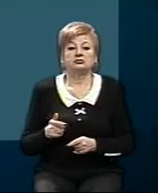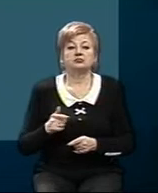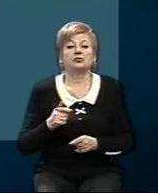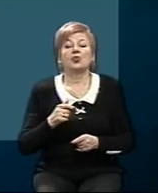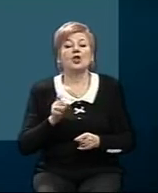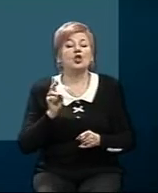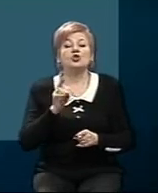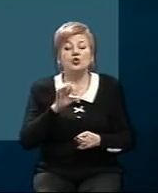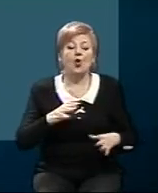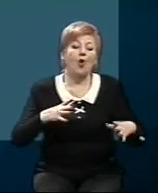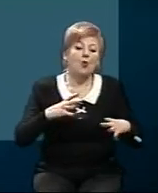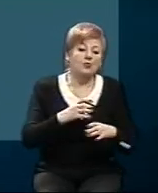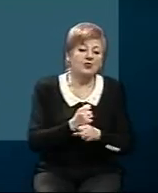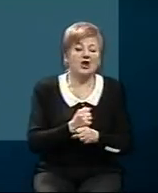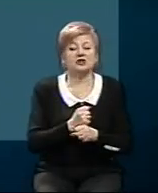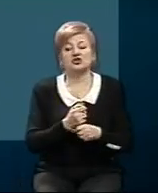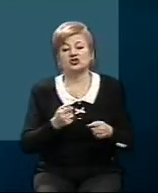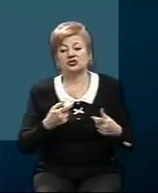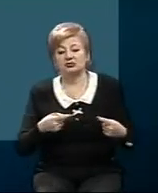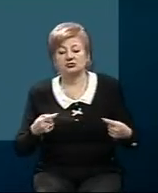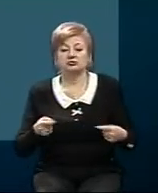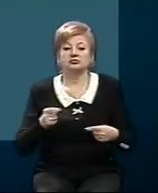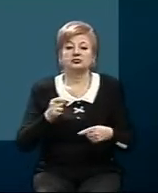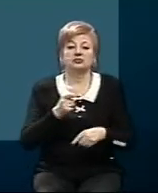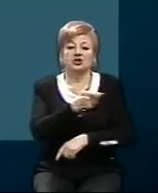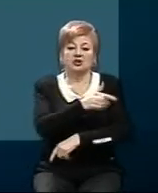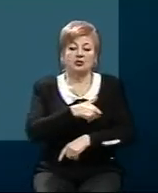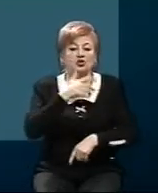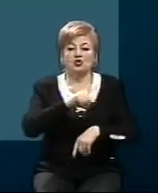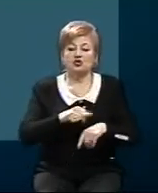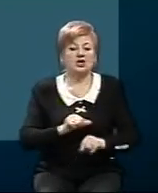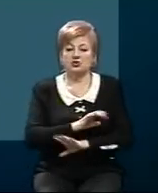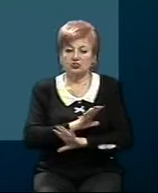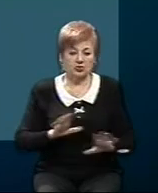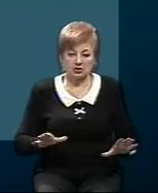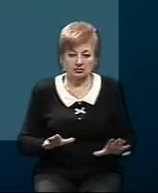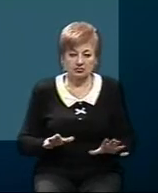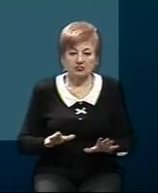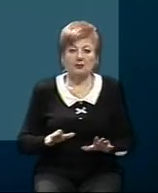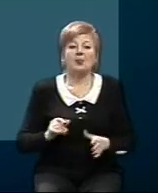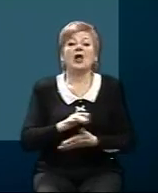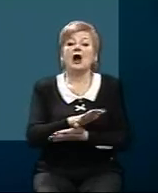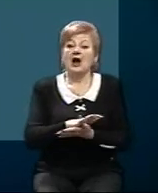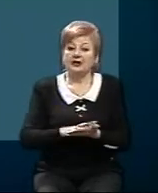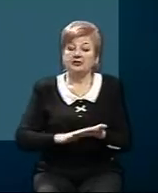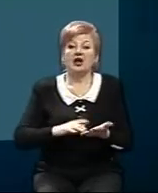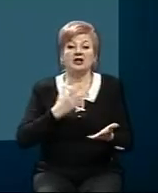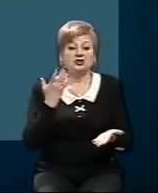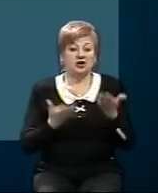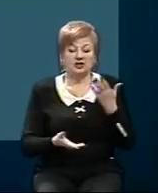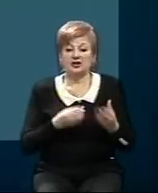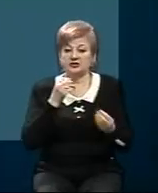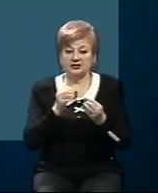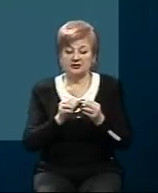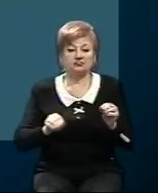обмежень, конституційних прав не відбулося. Якщо в подальшому не буде ескалації, я так